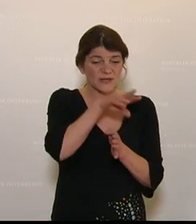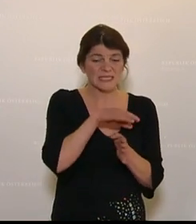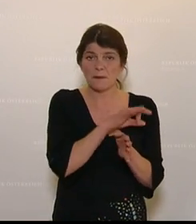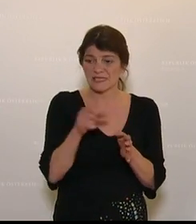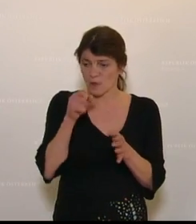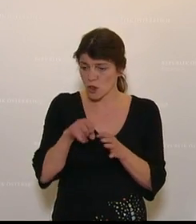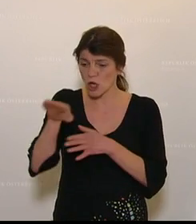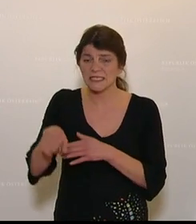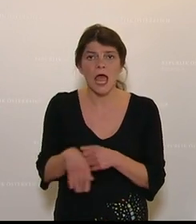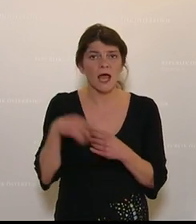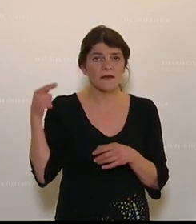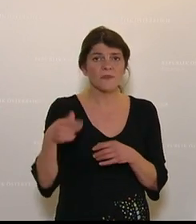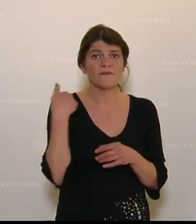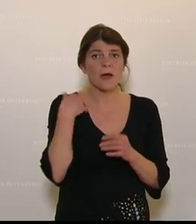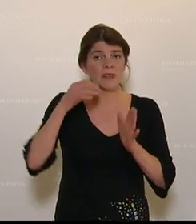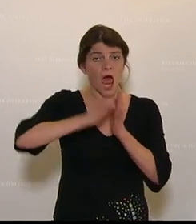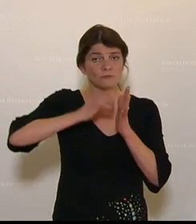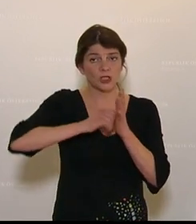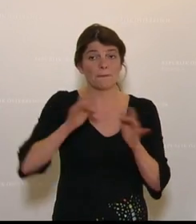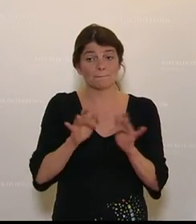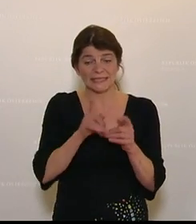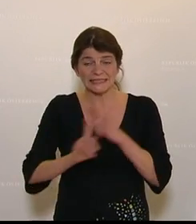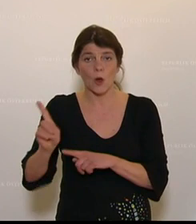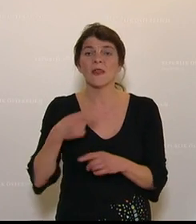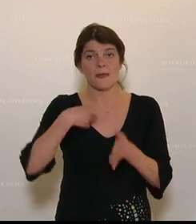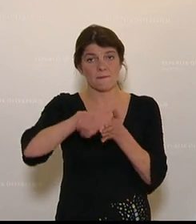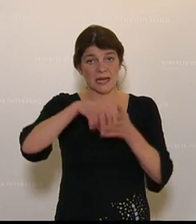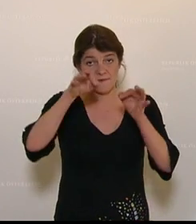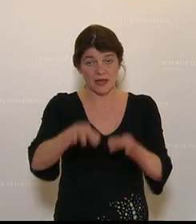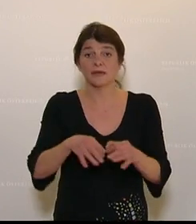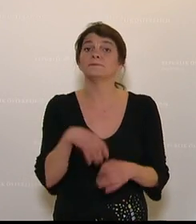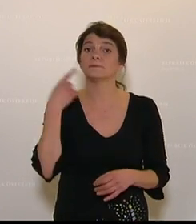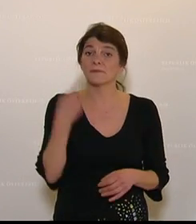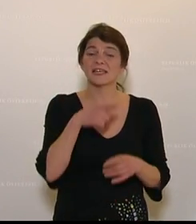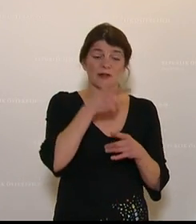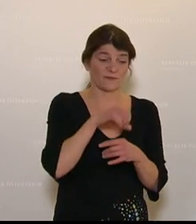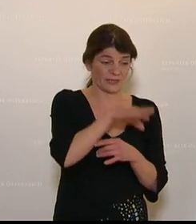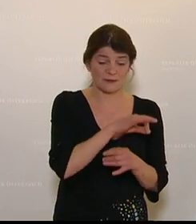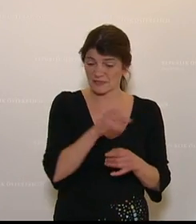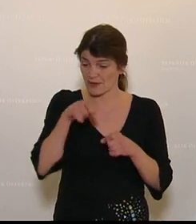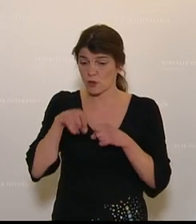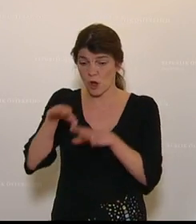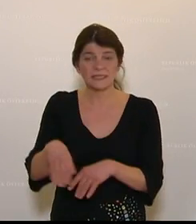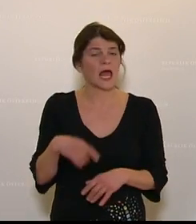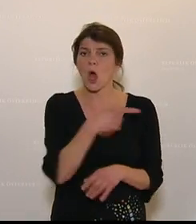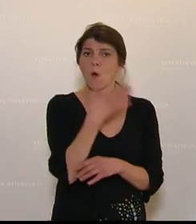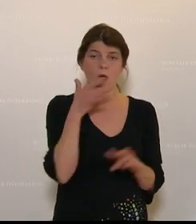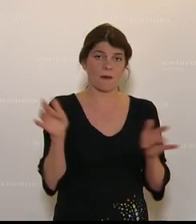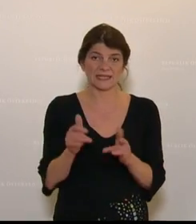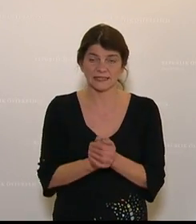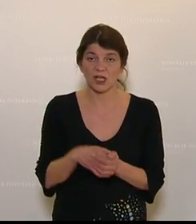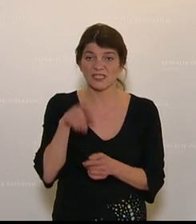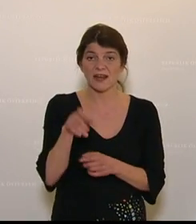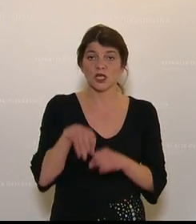2019 wären mit Abschlägen in Pension gegangen. Ich berichtige tatsächlich, die Jahrgänge 2014 bis 2019 gehen nicht in Pension,